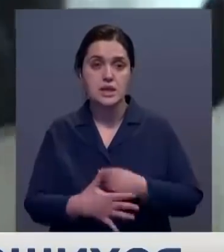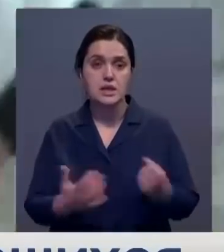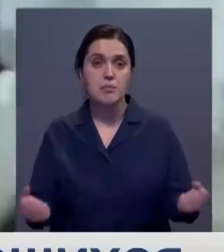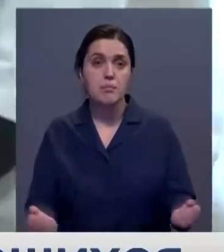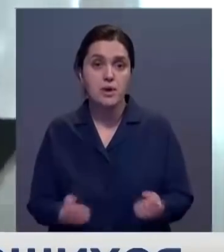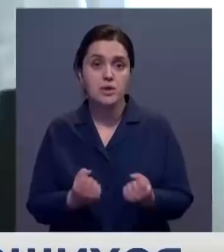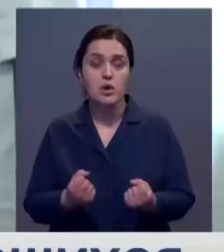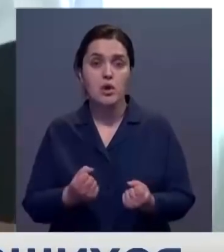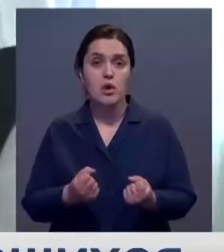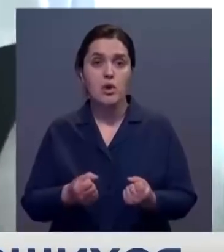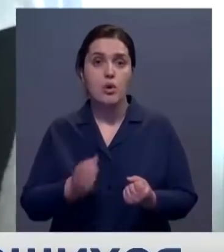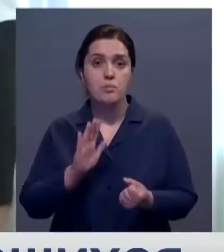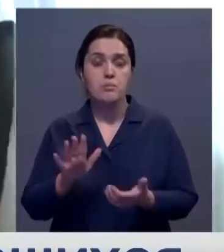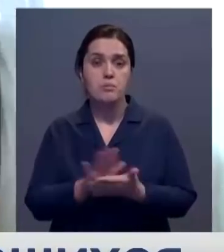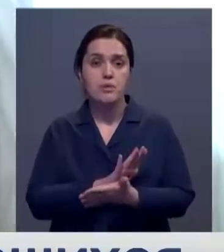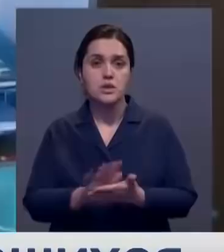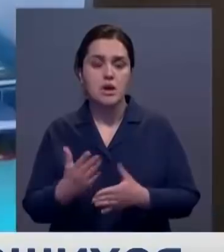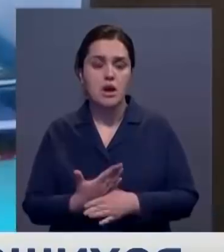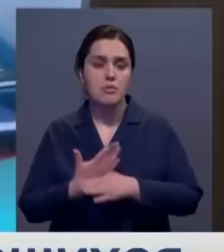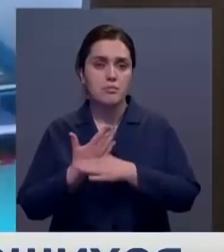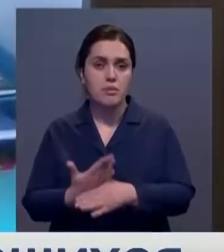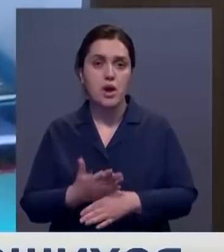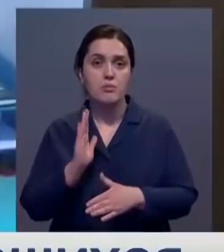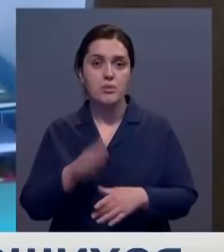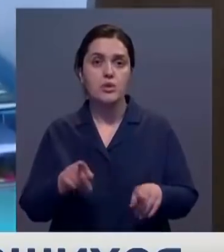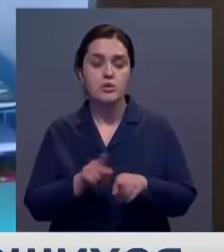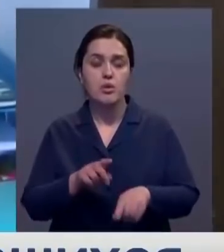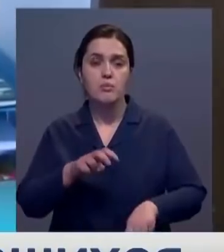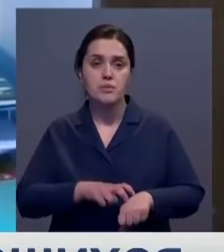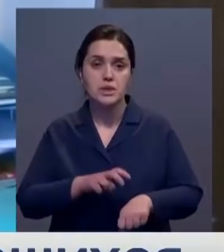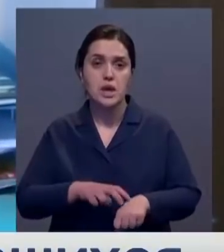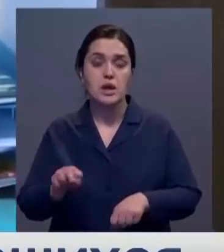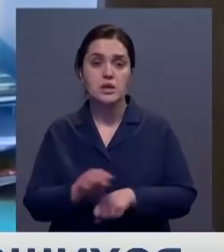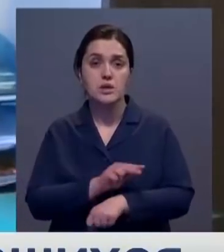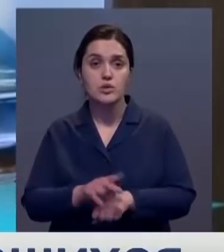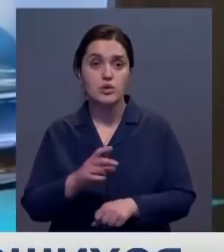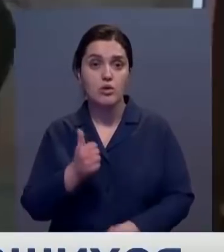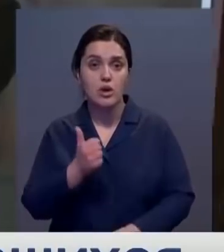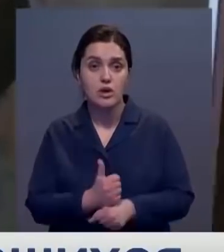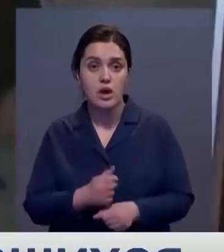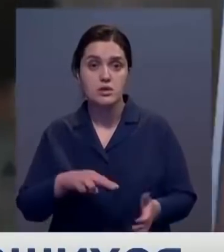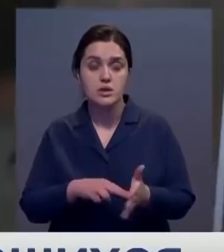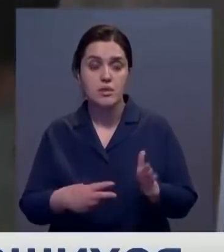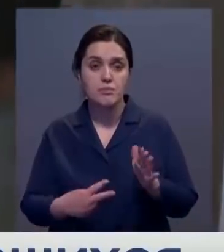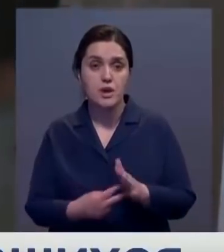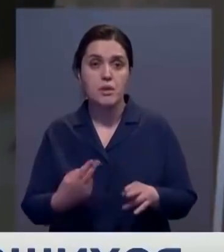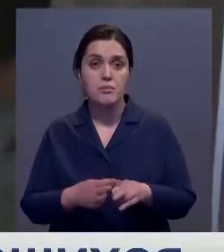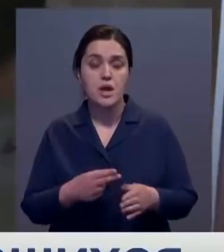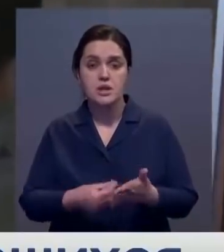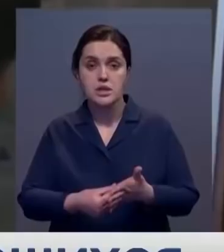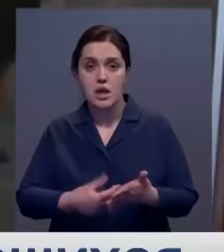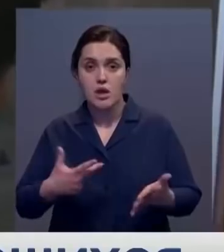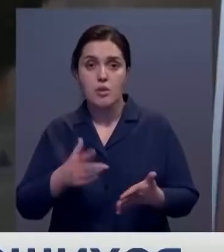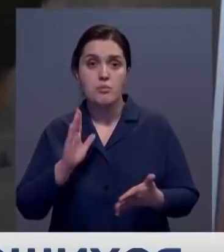которых обратившимся бесплатно окажут необходимую помощь, в том числе медицинскую. Но главное, запланировано тестирование бездомных на COVID